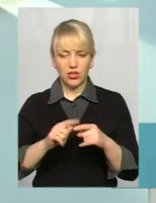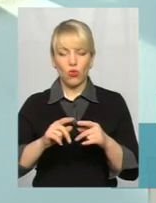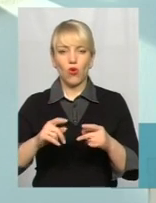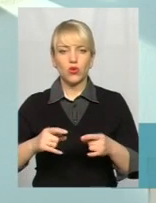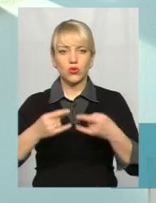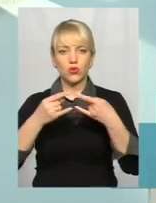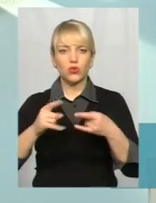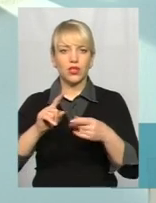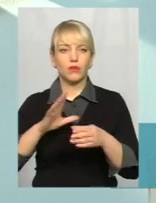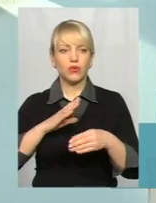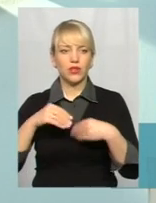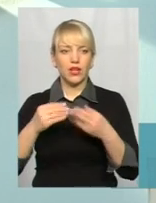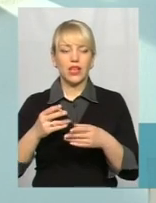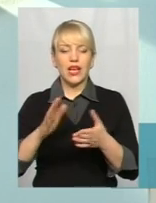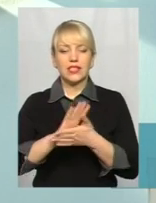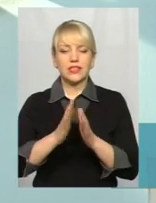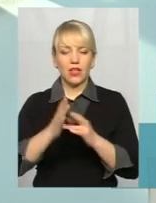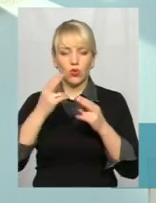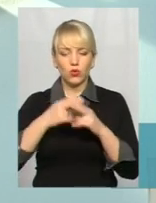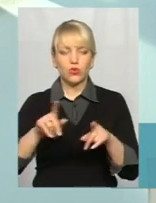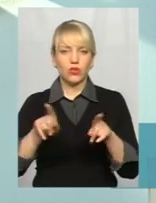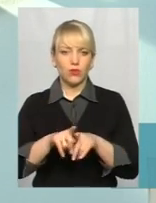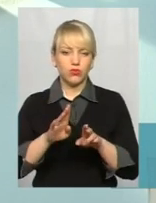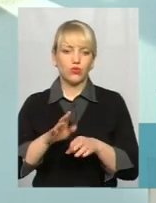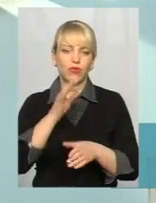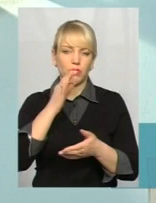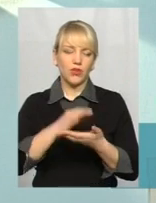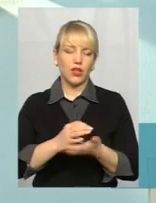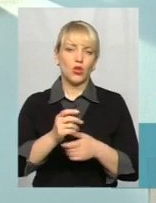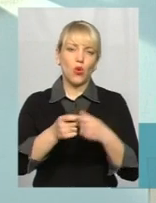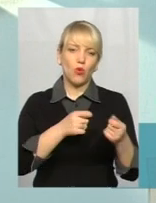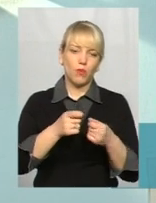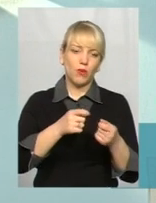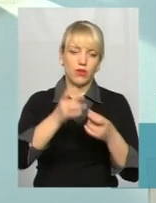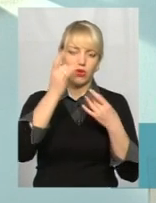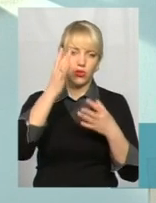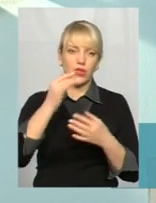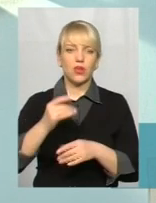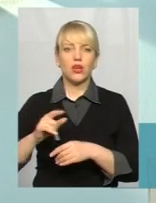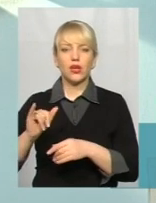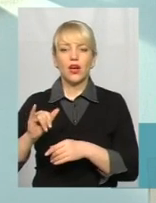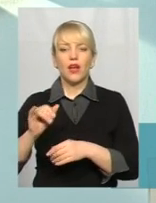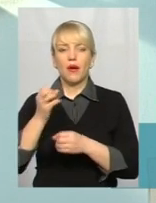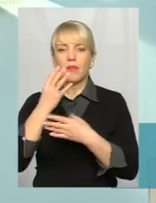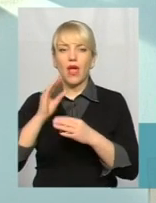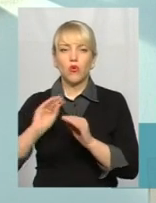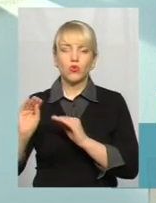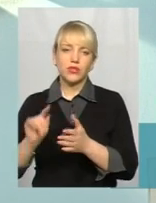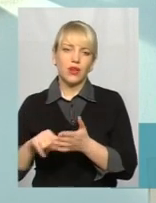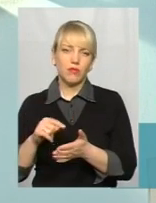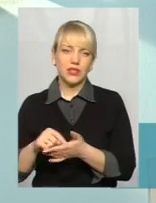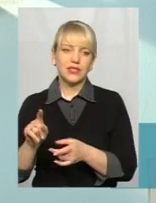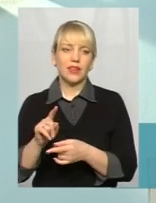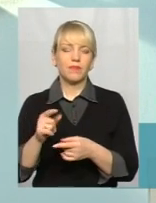надані. Ну, а за станом конструкції так само будуть відповідати і управління архітектури, так і управління контролю за благоустрою міста. А по незаконній рекламі, те, що ми